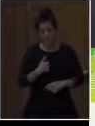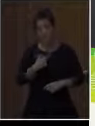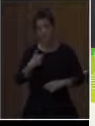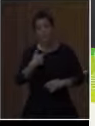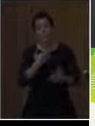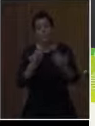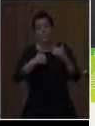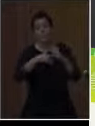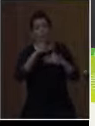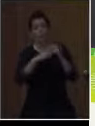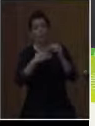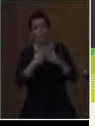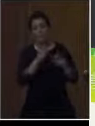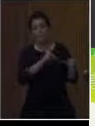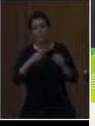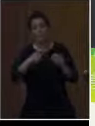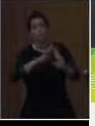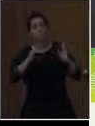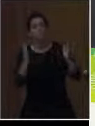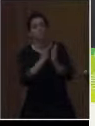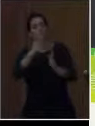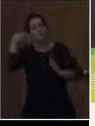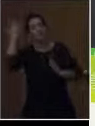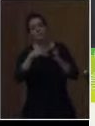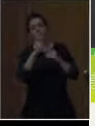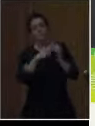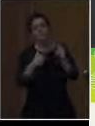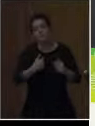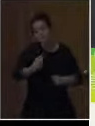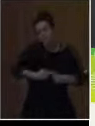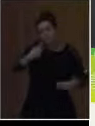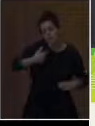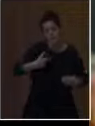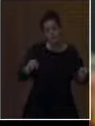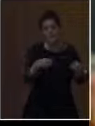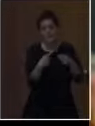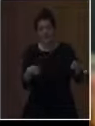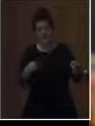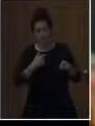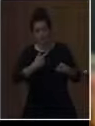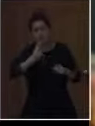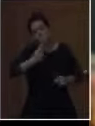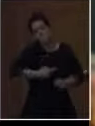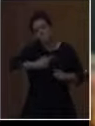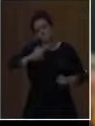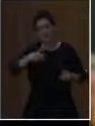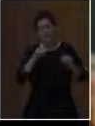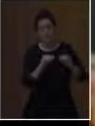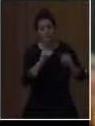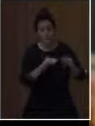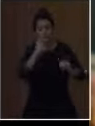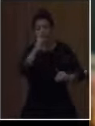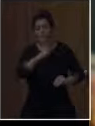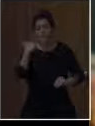χαρισματική με την ευρεία ή μη έννοια. Είμαι δασκάλα. Είμαι μια εκπαιδευτικός που 27 χρόνια